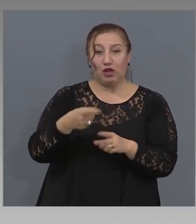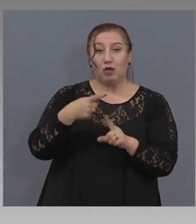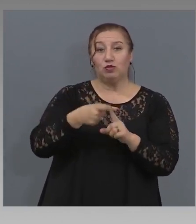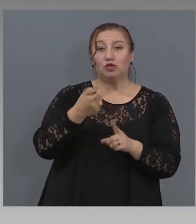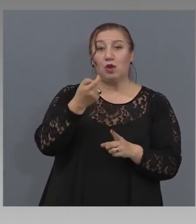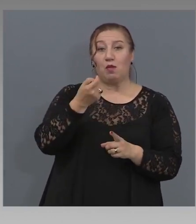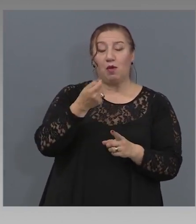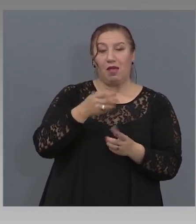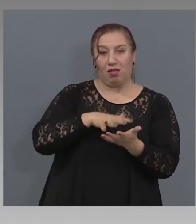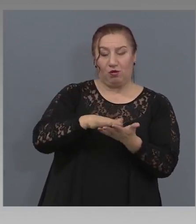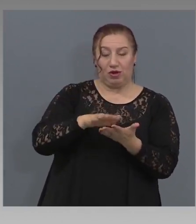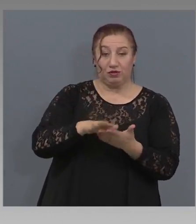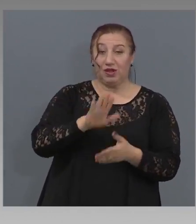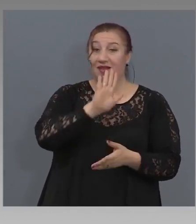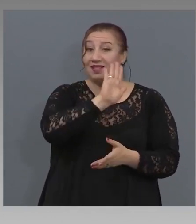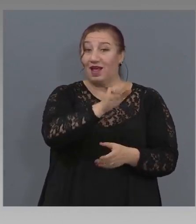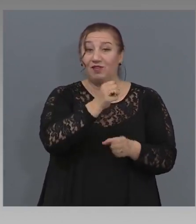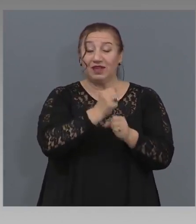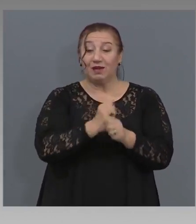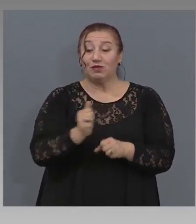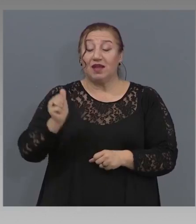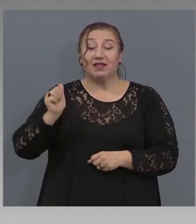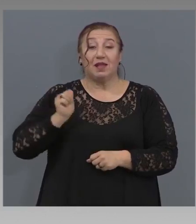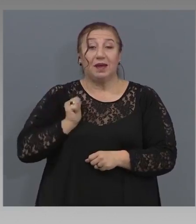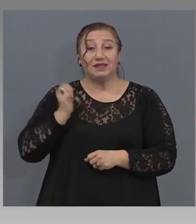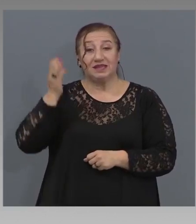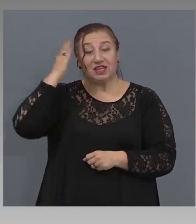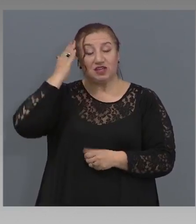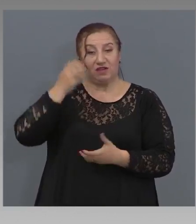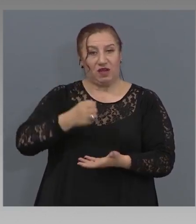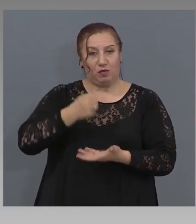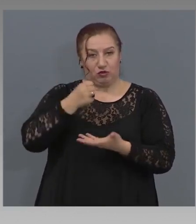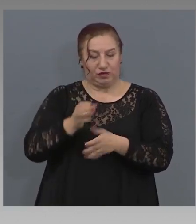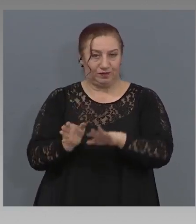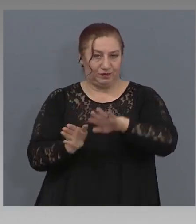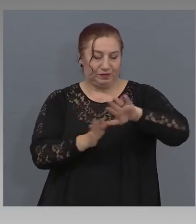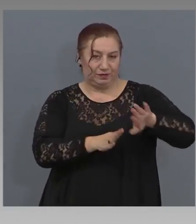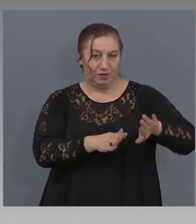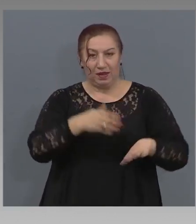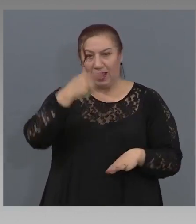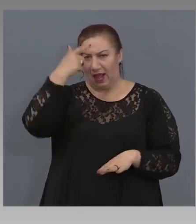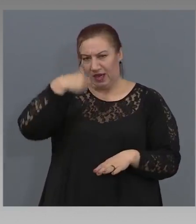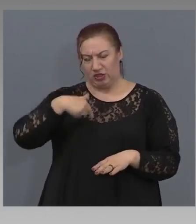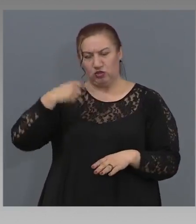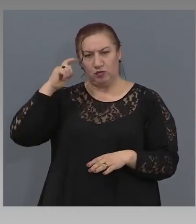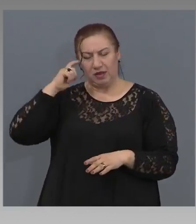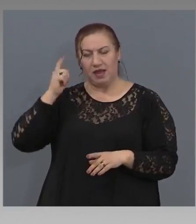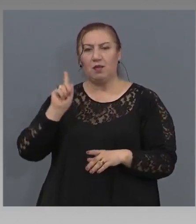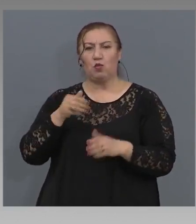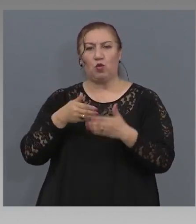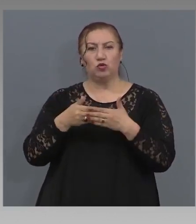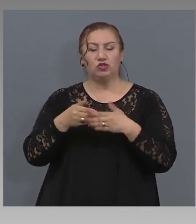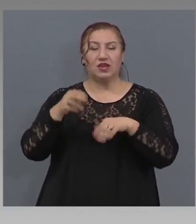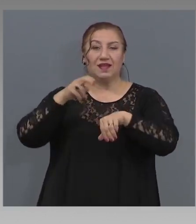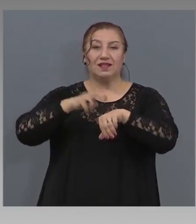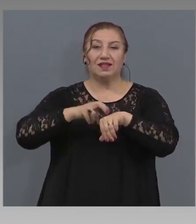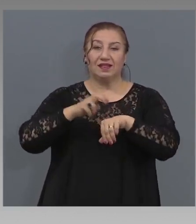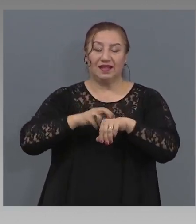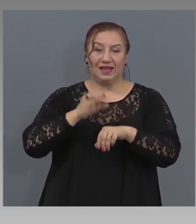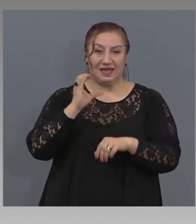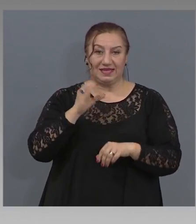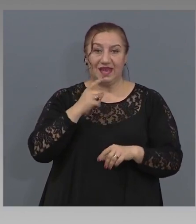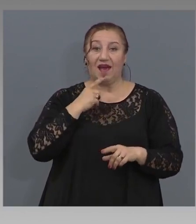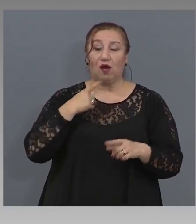съхранява държавния бюджет. Личното ми мнение. По отношение на ДДС-то, ако говориме общо, тъй като има